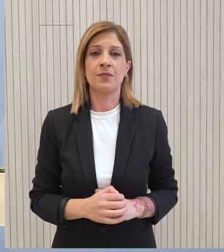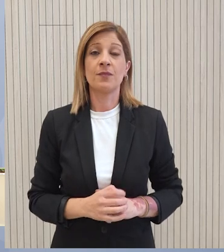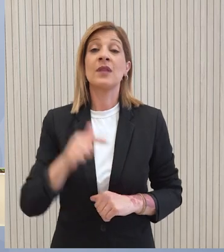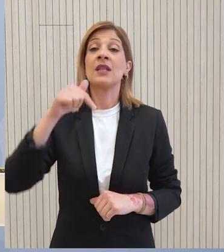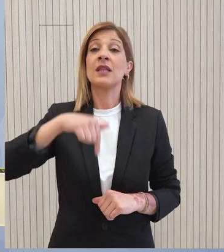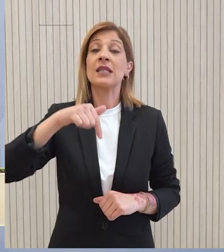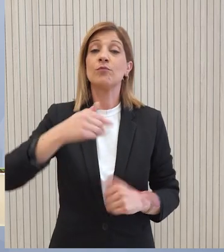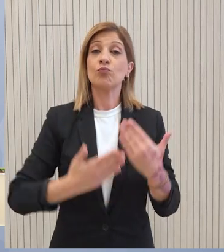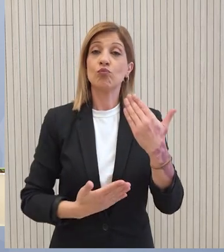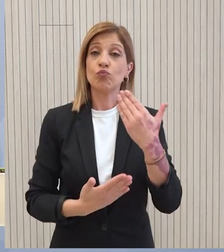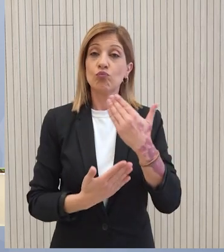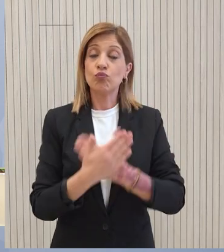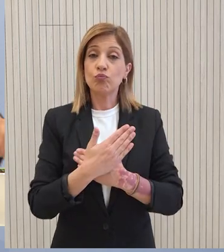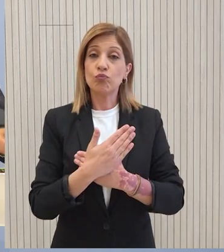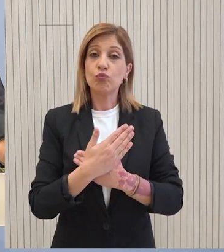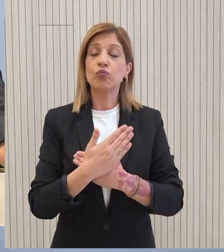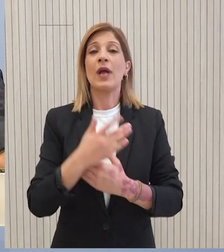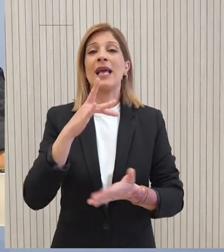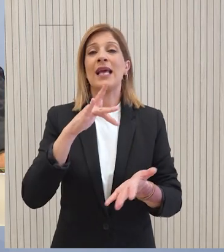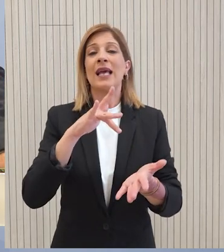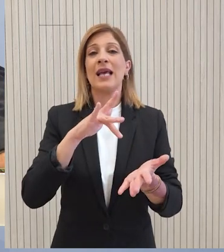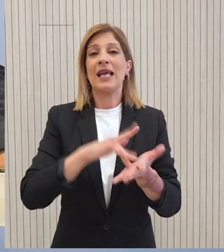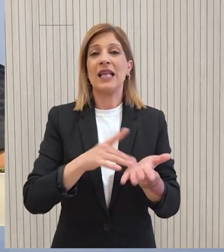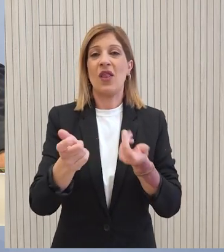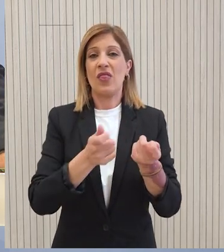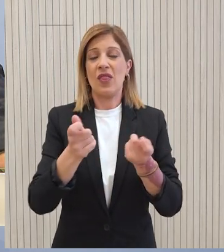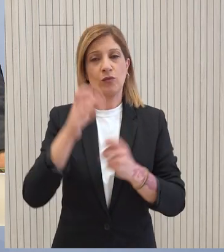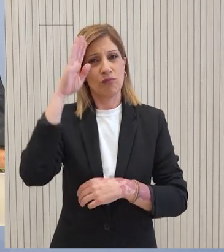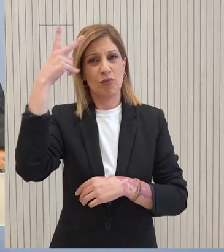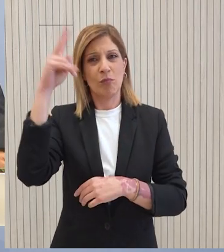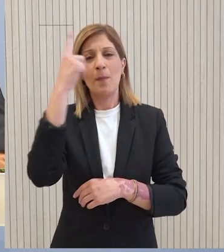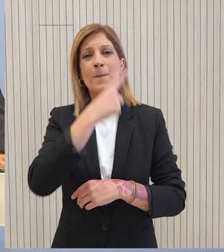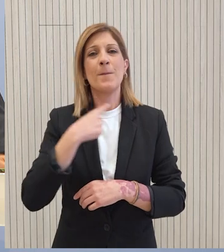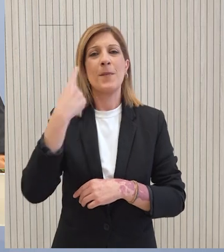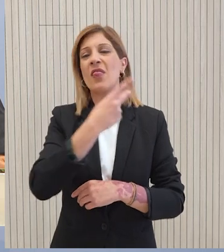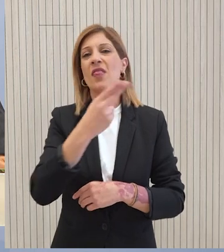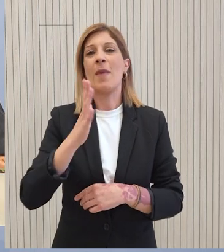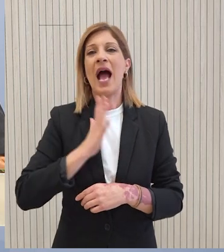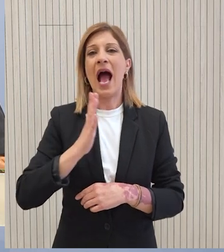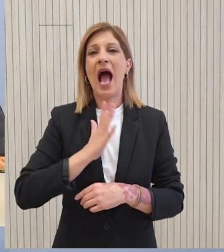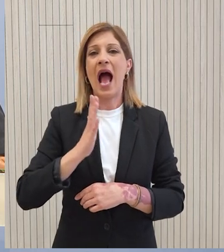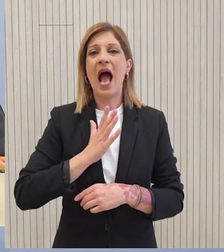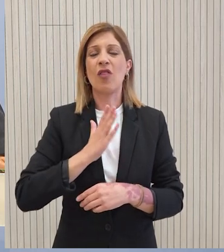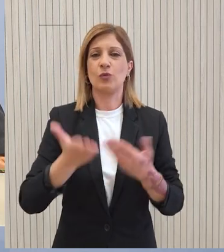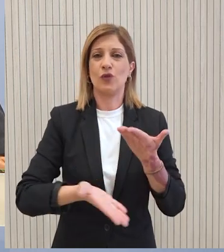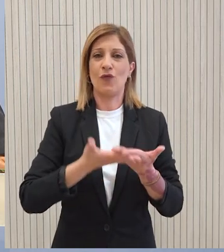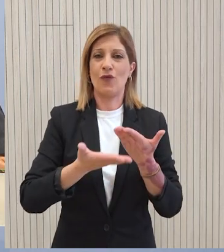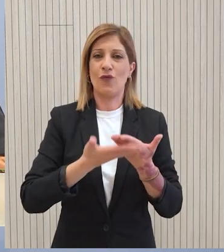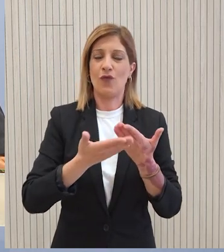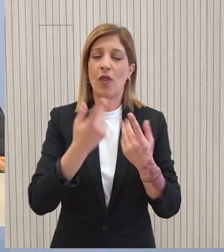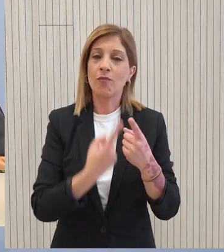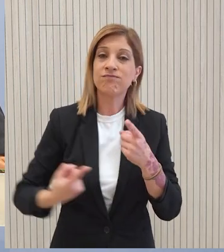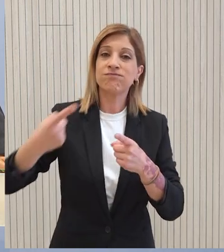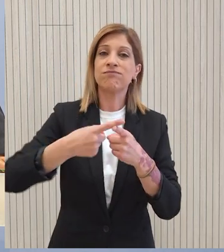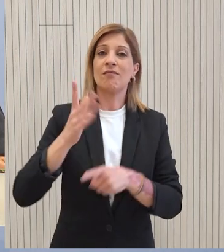Σήμερα το πρωί, το προσωπικό της Κεντρικής Διοίκησης των ΗΠΑ, που υποστηρίζει την ανθρωπιστική αποστολή για την παροχή πρόσθετης